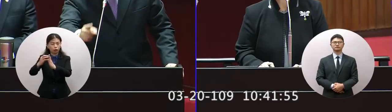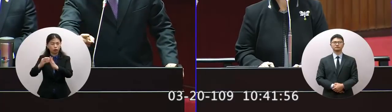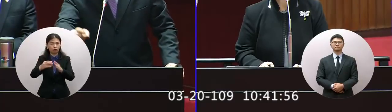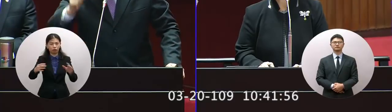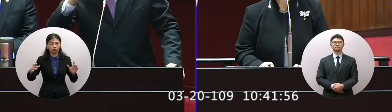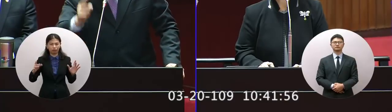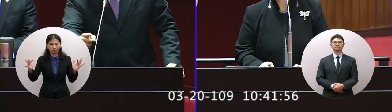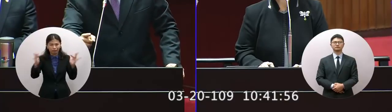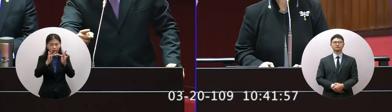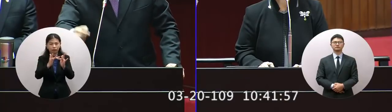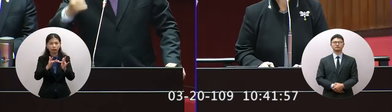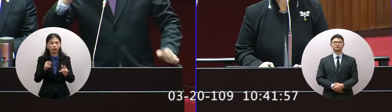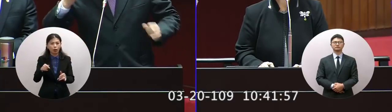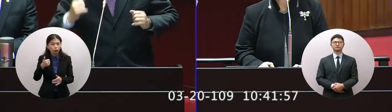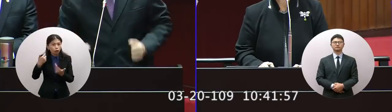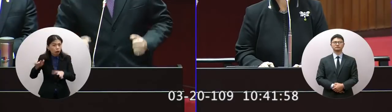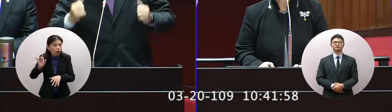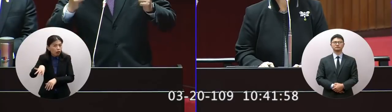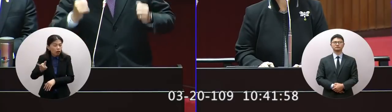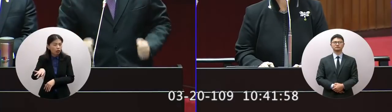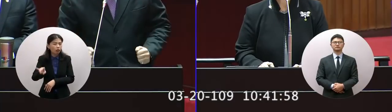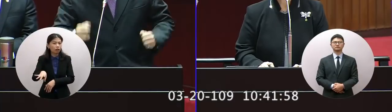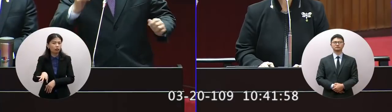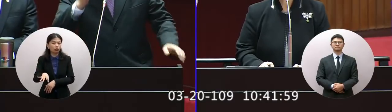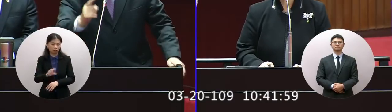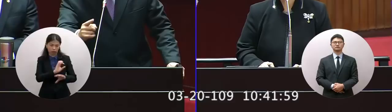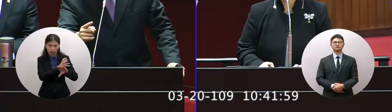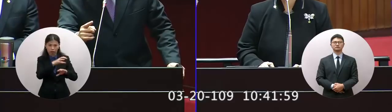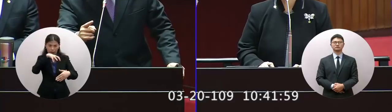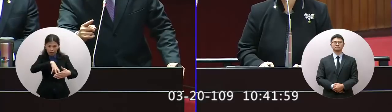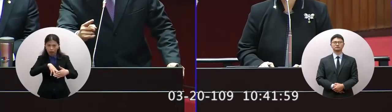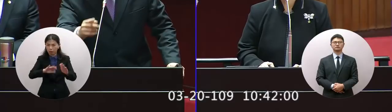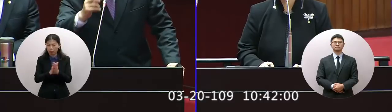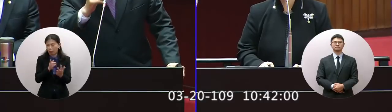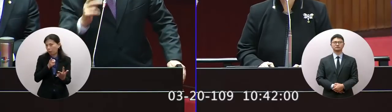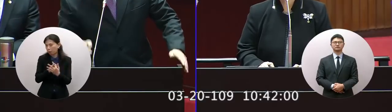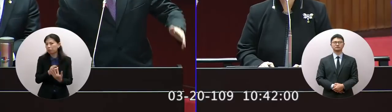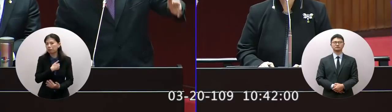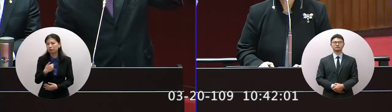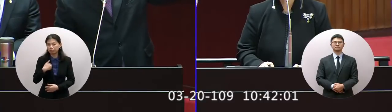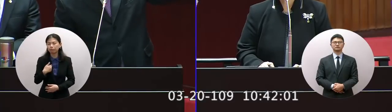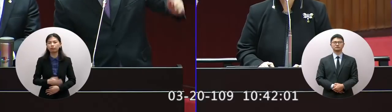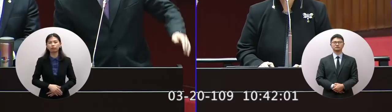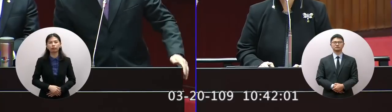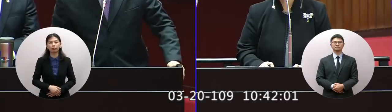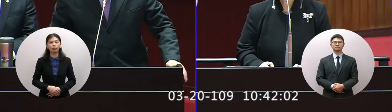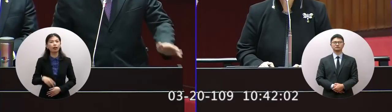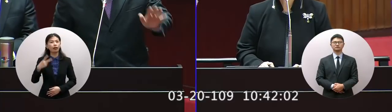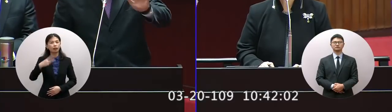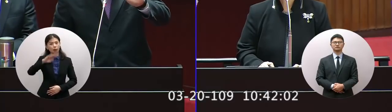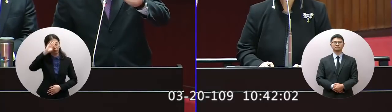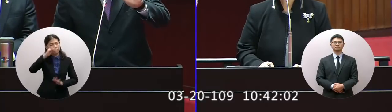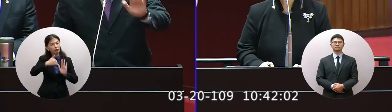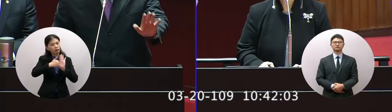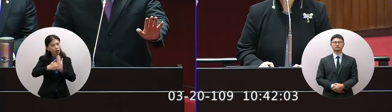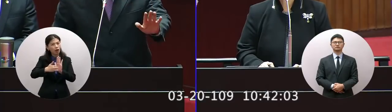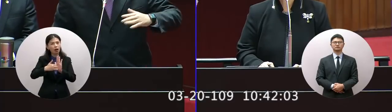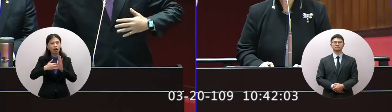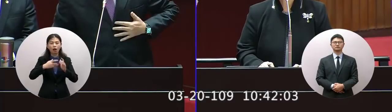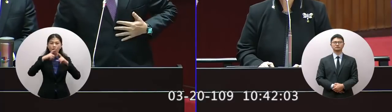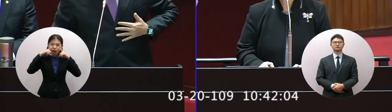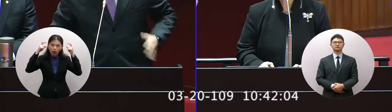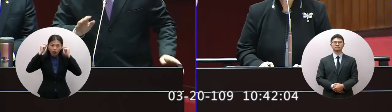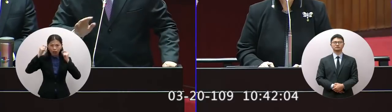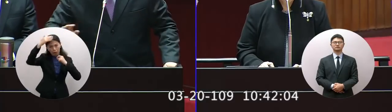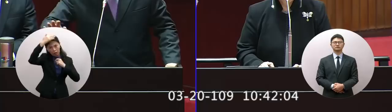這個人有什麼問題有什麼旅遊史我們的救護車也馬上就會知道另外就是有關防疫物資我跟委員